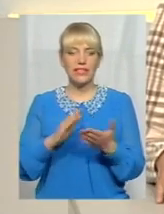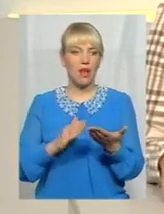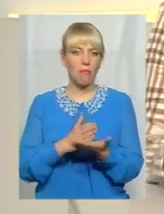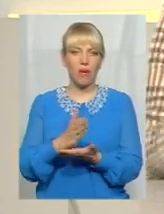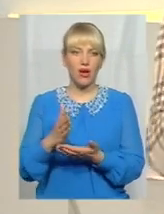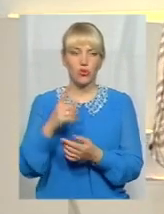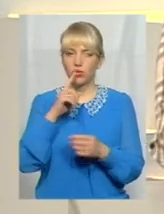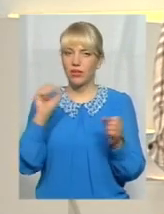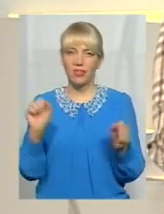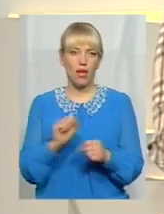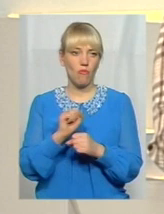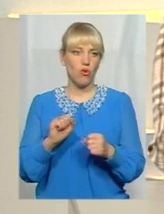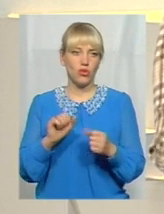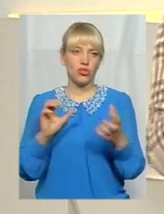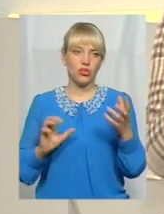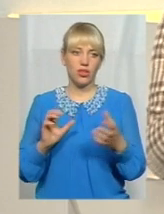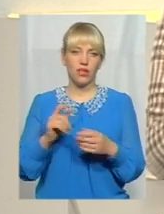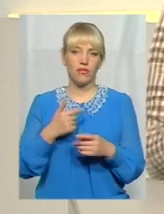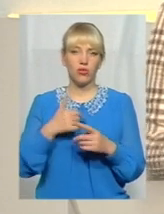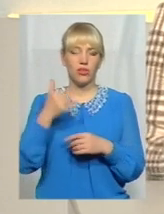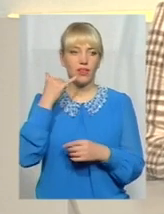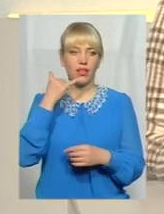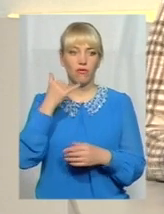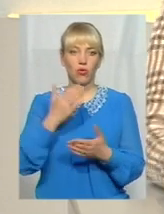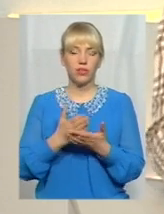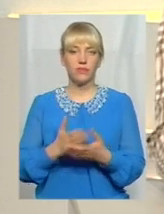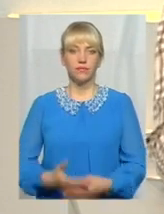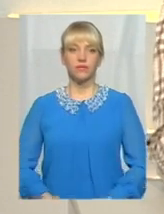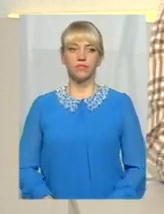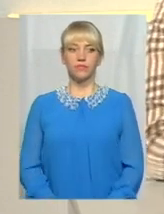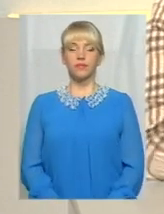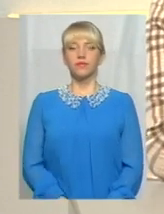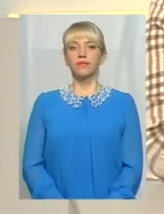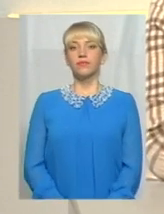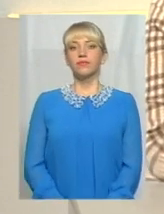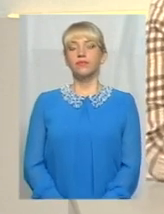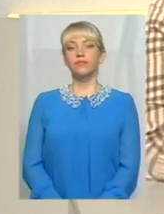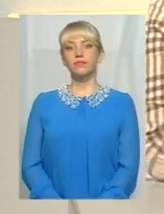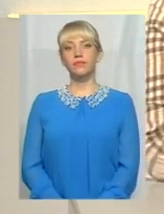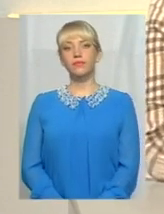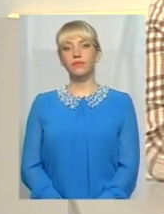Неможливо. Неможливо. На цьому я вас переб'ю, в нас є дзвінок у студії. Далі продовжимо. Добрий вечір.